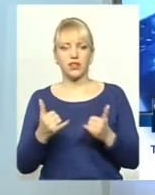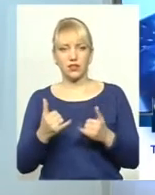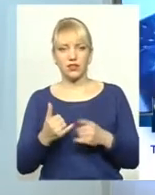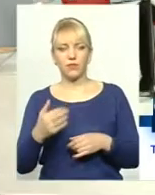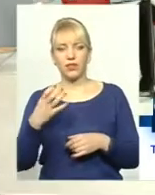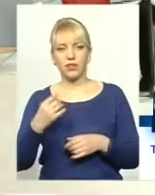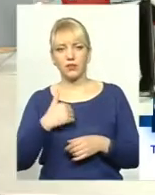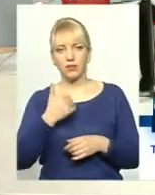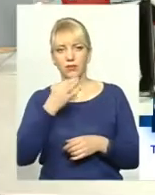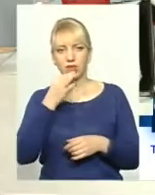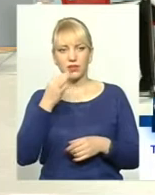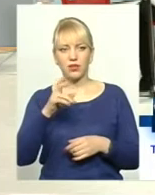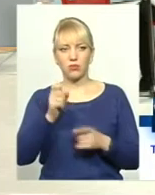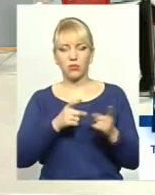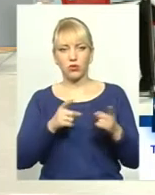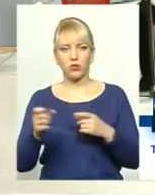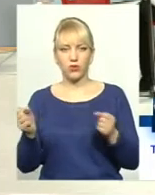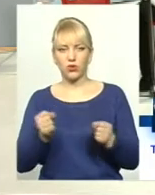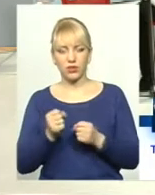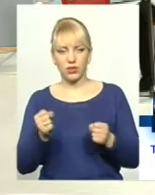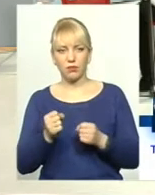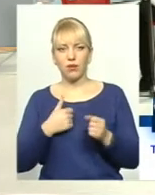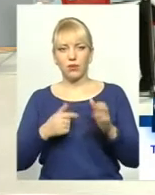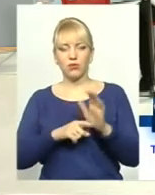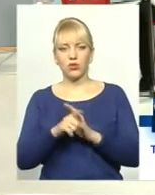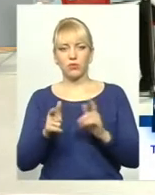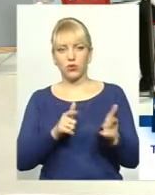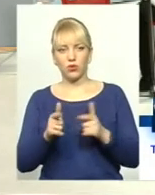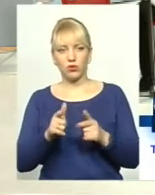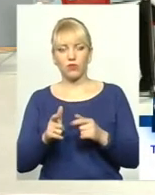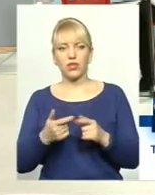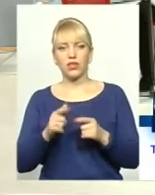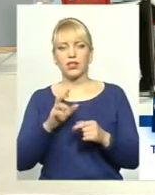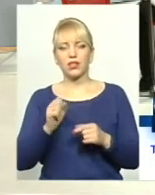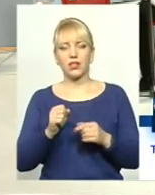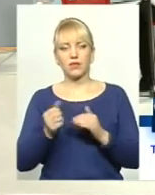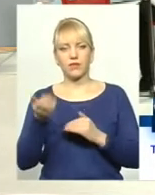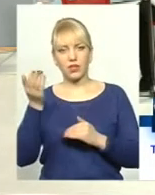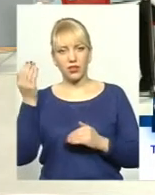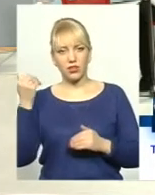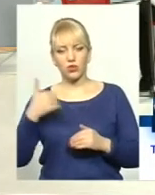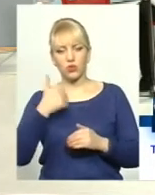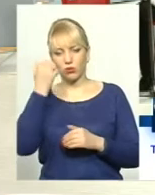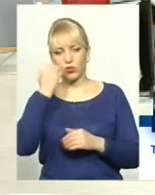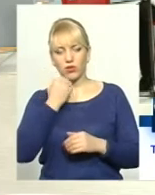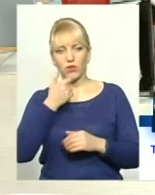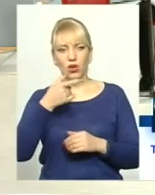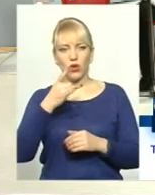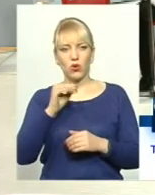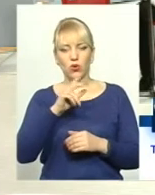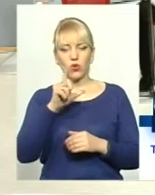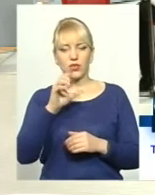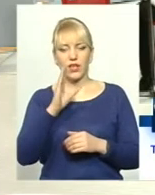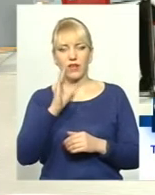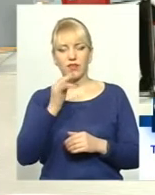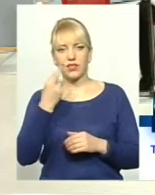хотіла розказати про підготовку до зими. Підготовку ми почали ще за теплої перероку. Хочеться подякувати грузевиця-агрофірма, яка нам